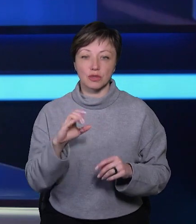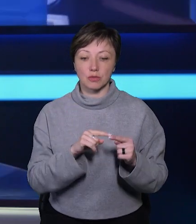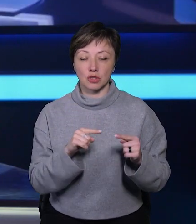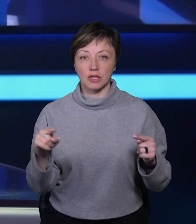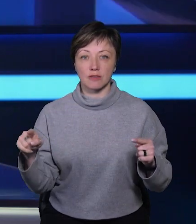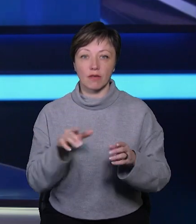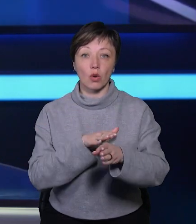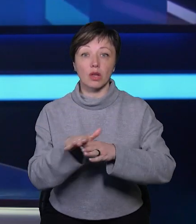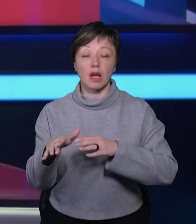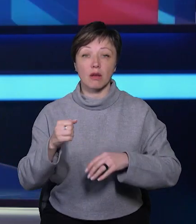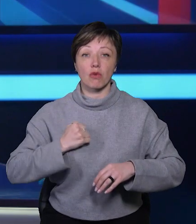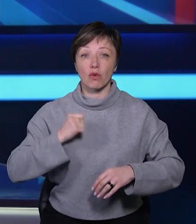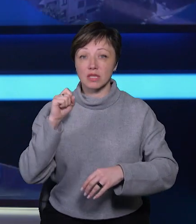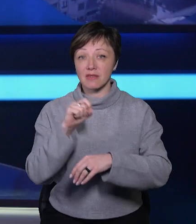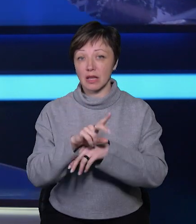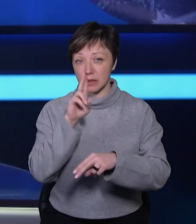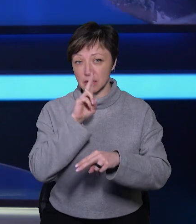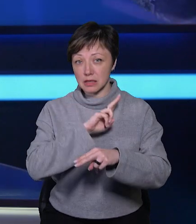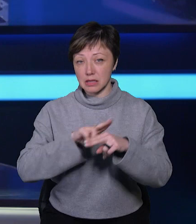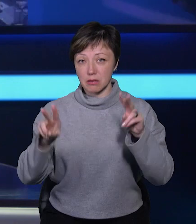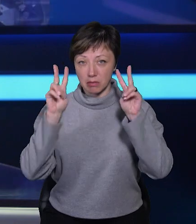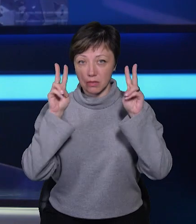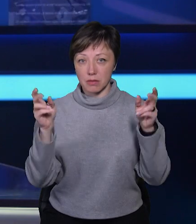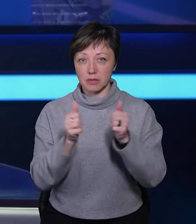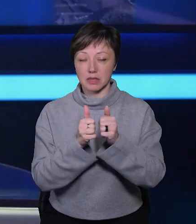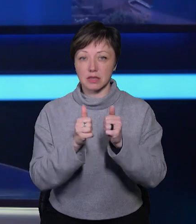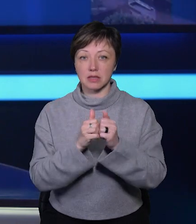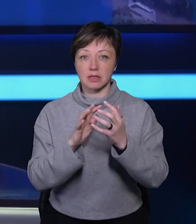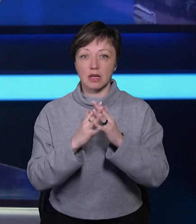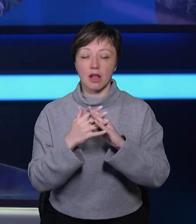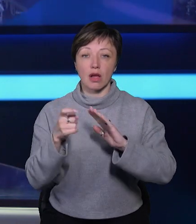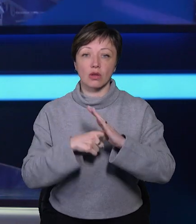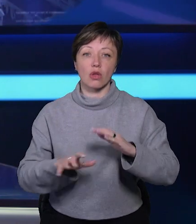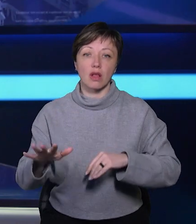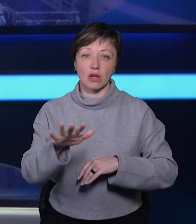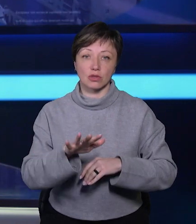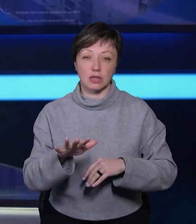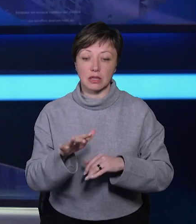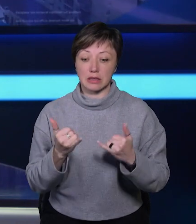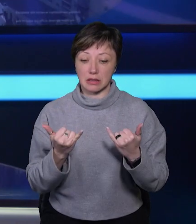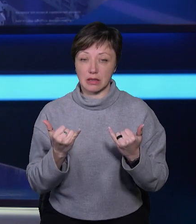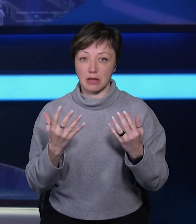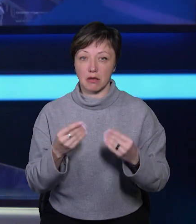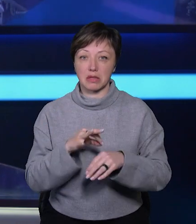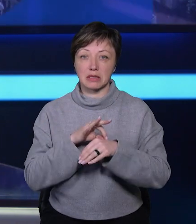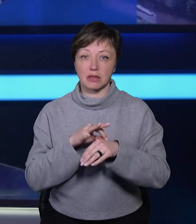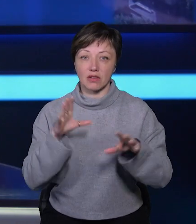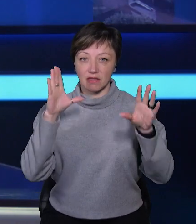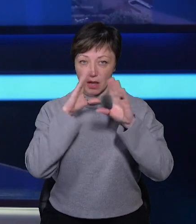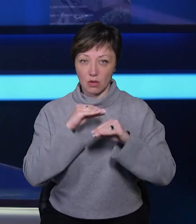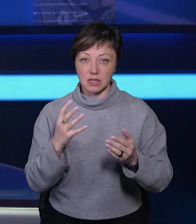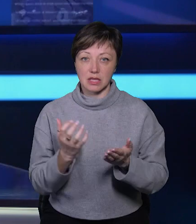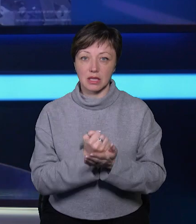виконання бойового завдання зник безвісти поблизу села Нововодяне на Донеччині. Лише днями тіло героя вдалося